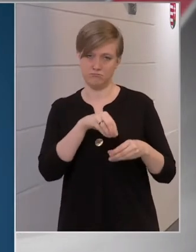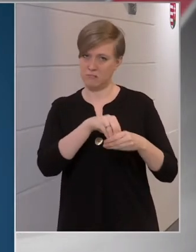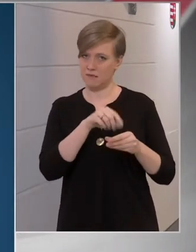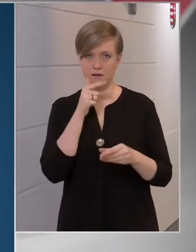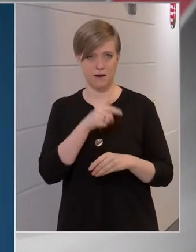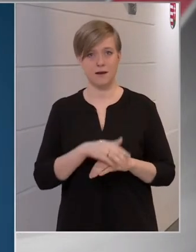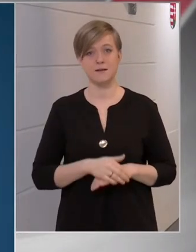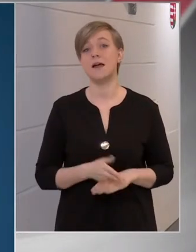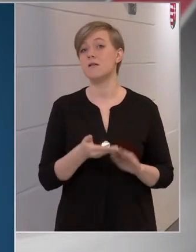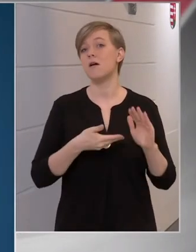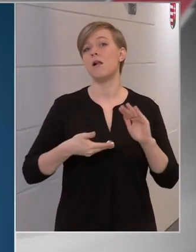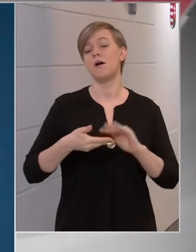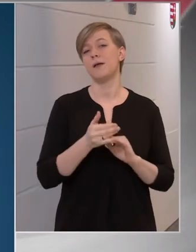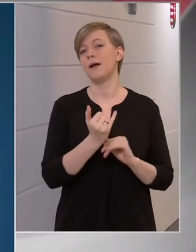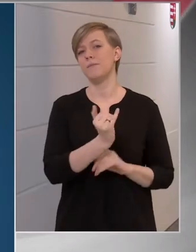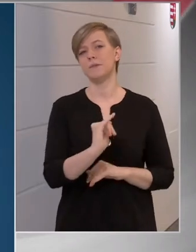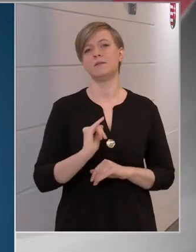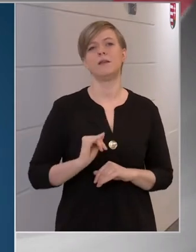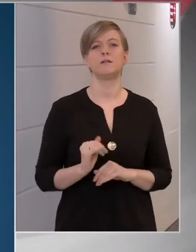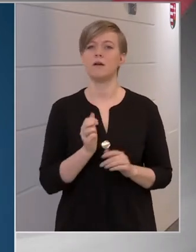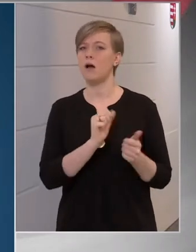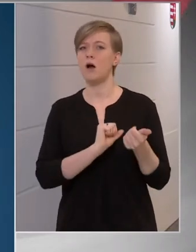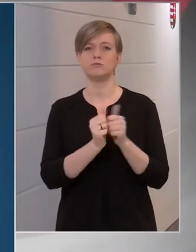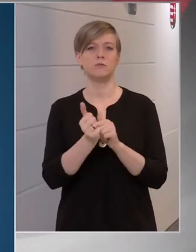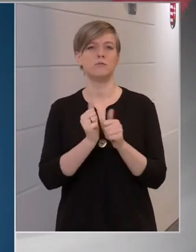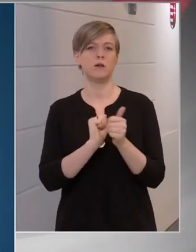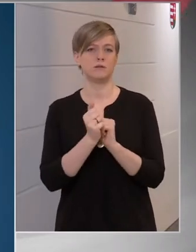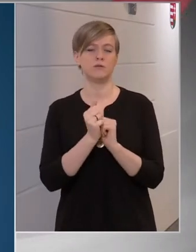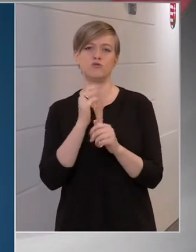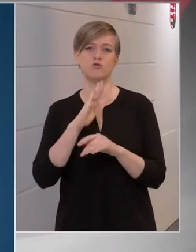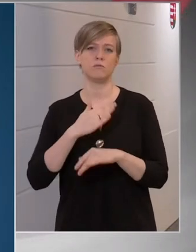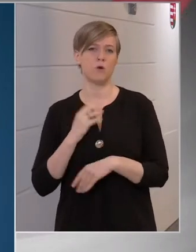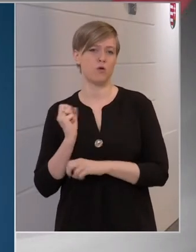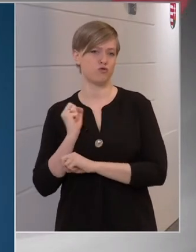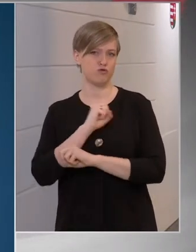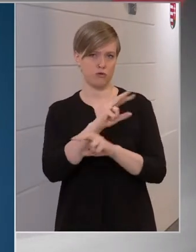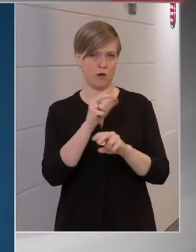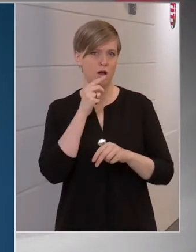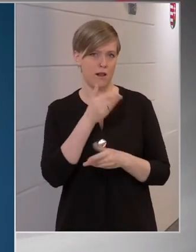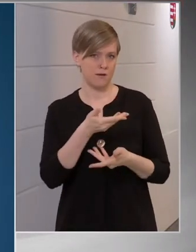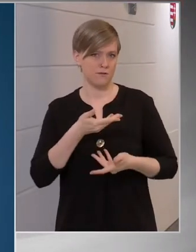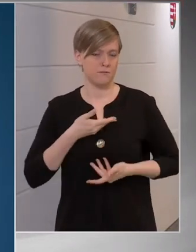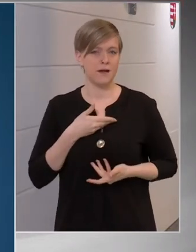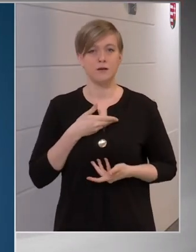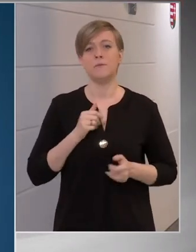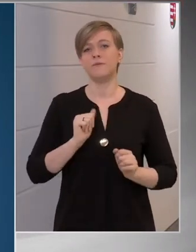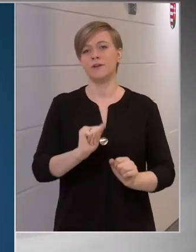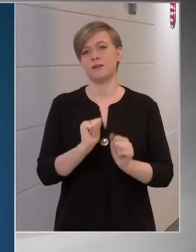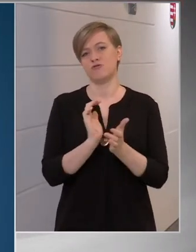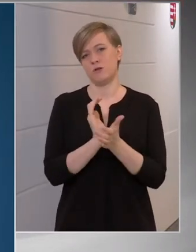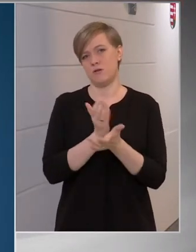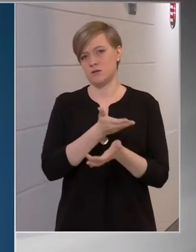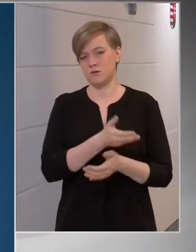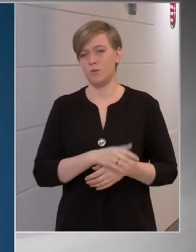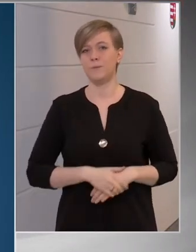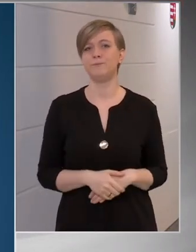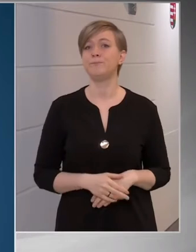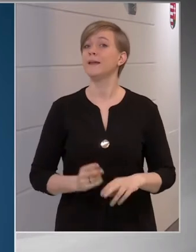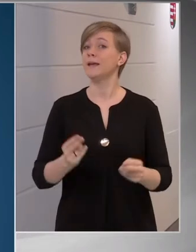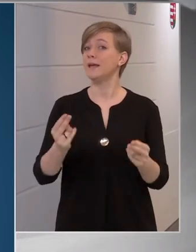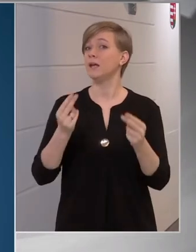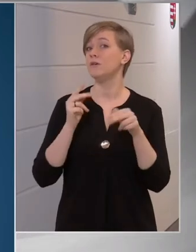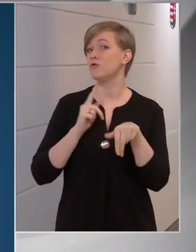ennek alapján mindenki automatikusan postai úton megkapja a védettségi igazolást. Az